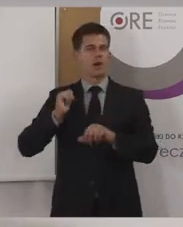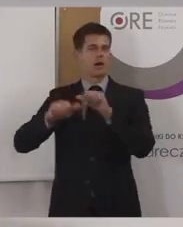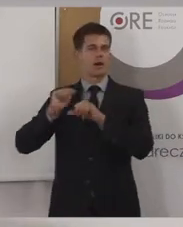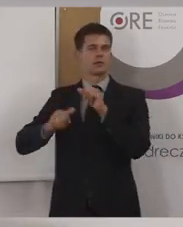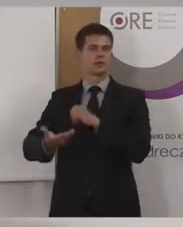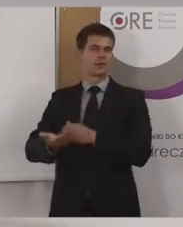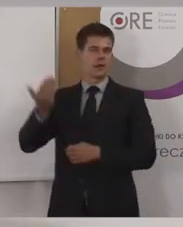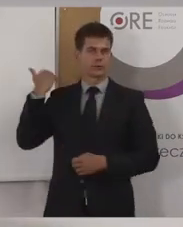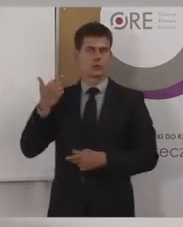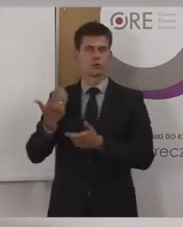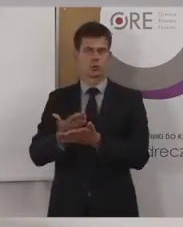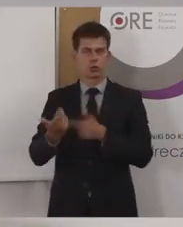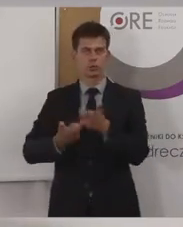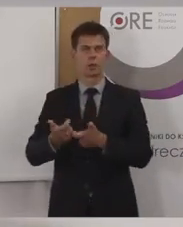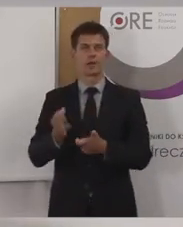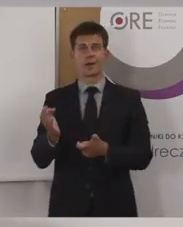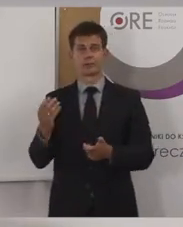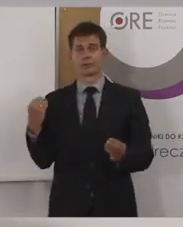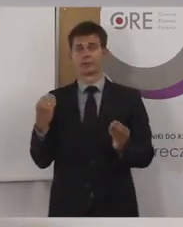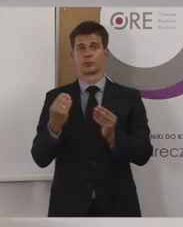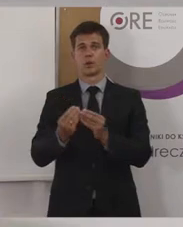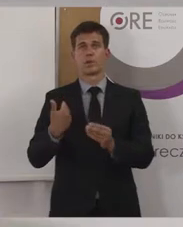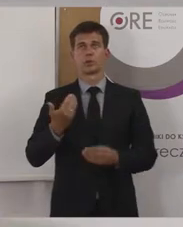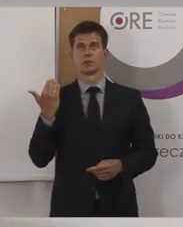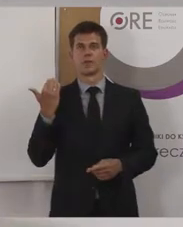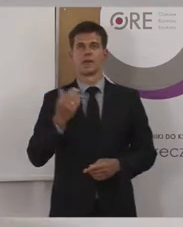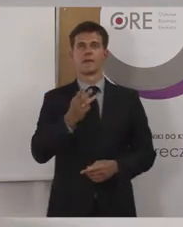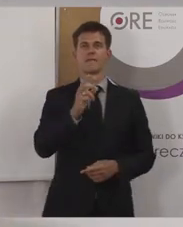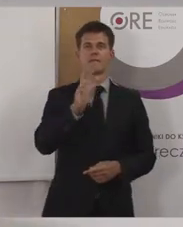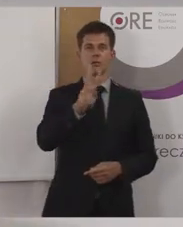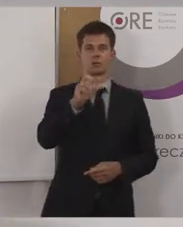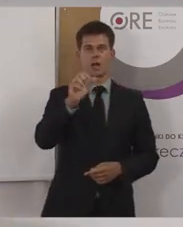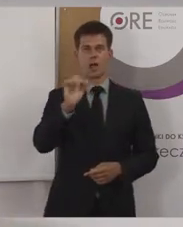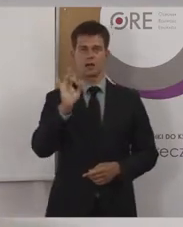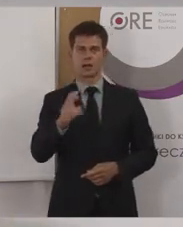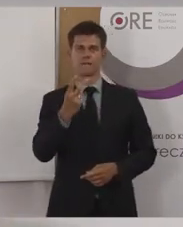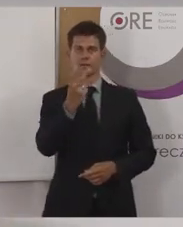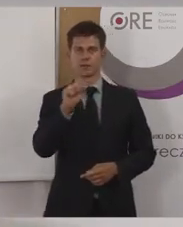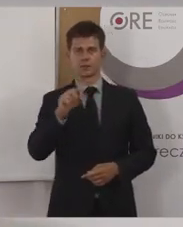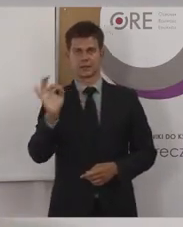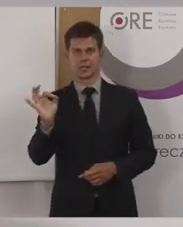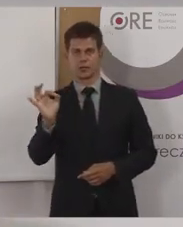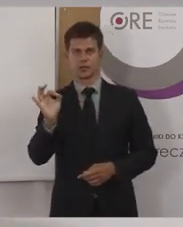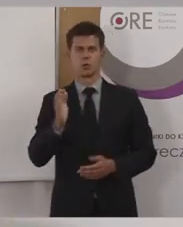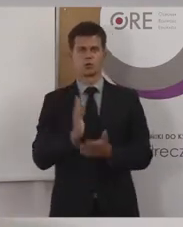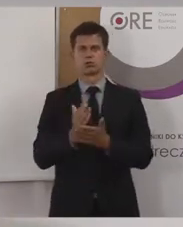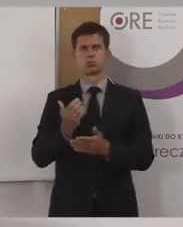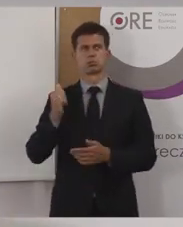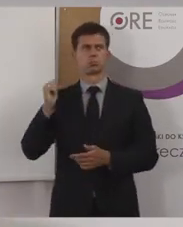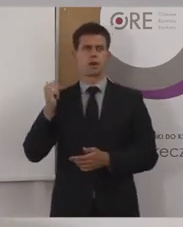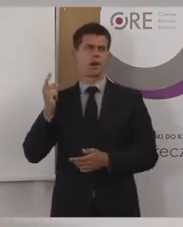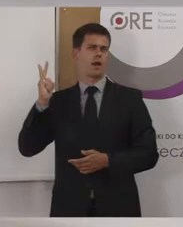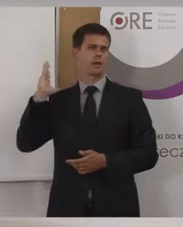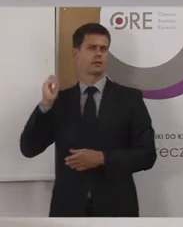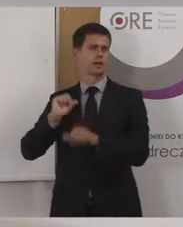Ostatnia jego wersja, wersja 2.0, jest już dostępna od kilku lat i